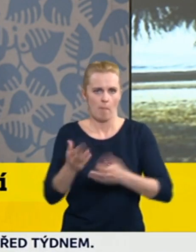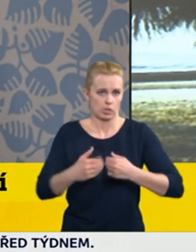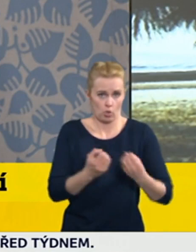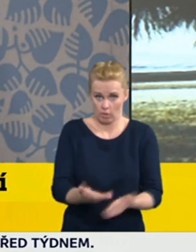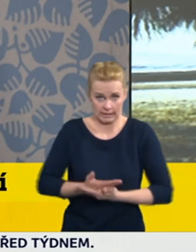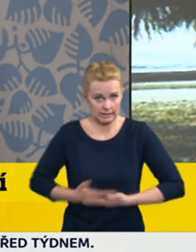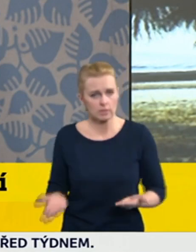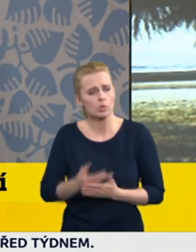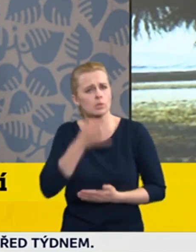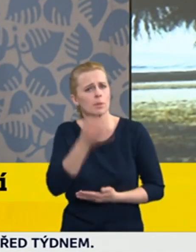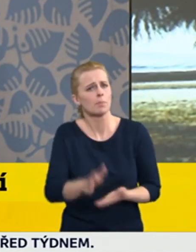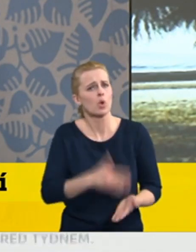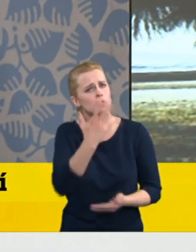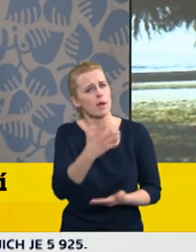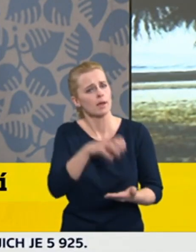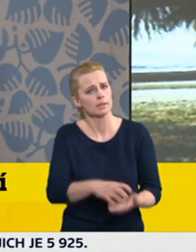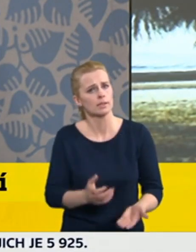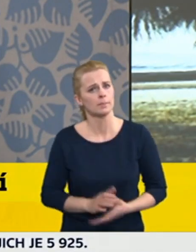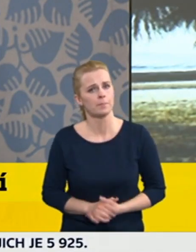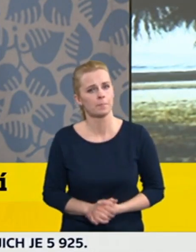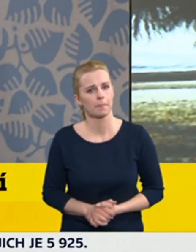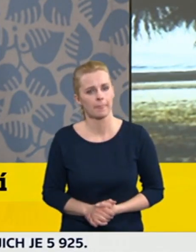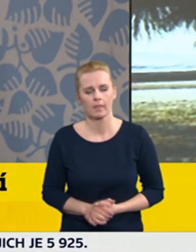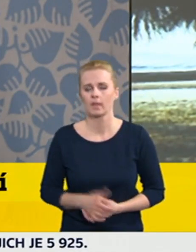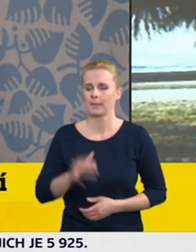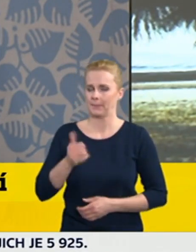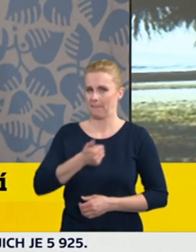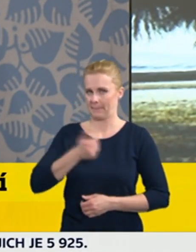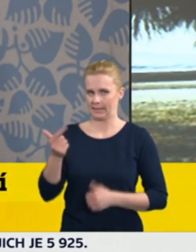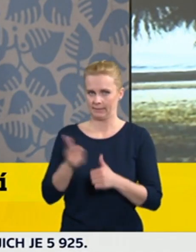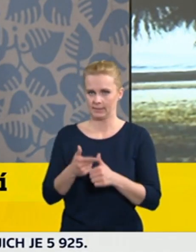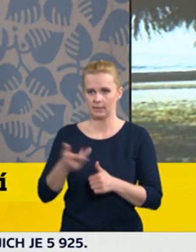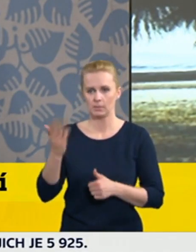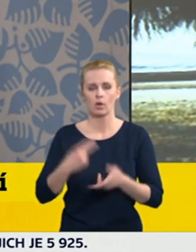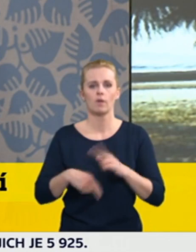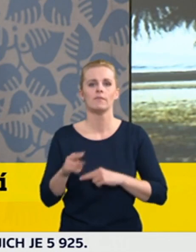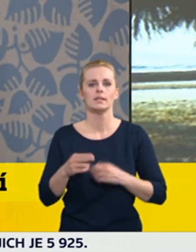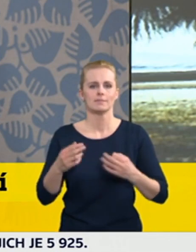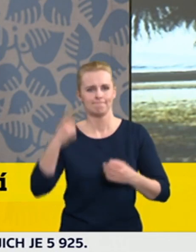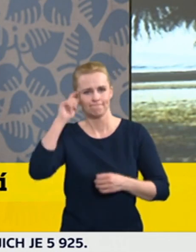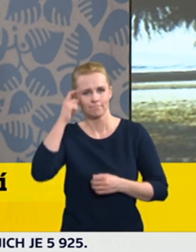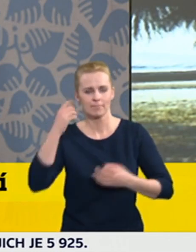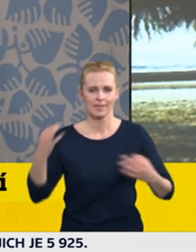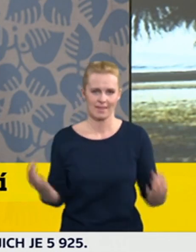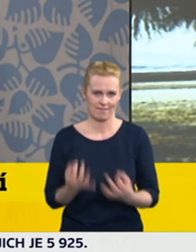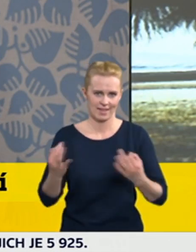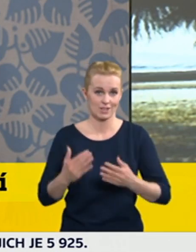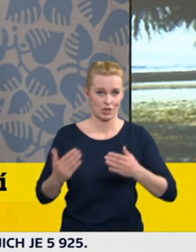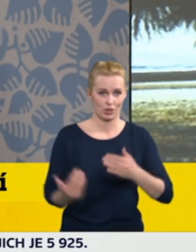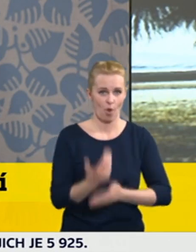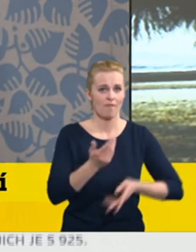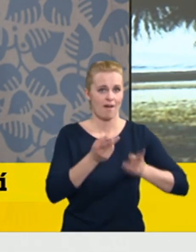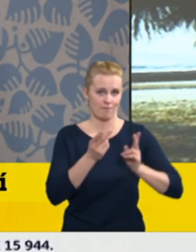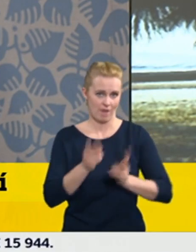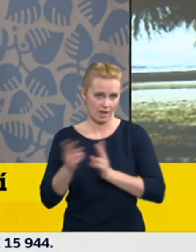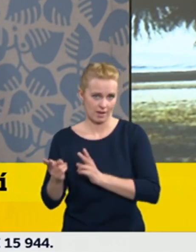Ta věc má dvě fáze. Jedna je, že jsme původně uvažovali o tom, je připravená ta nová varianta toho protiprinského systému, která má i